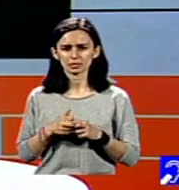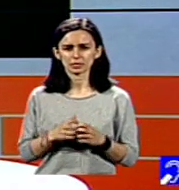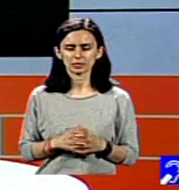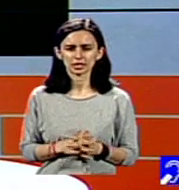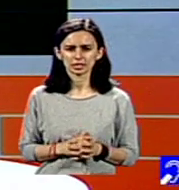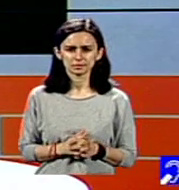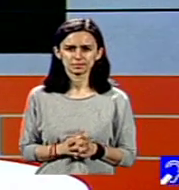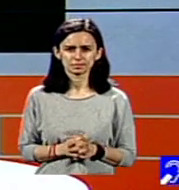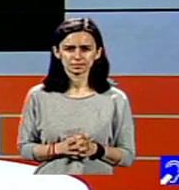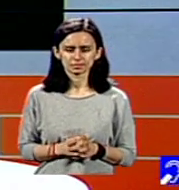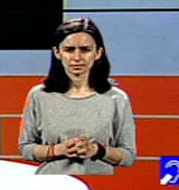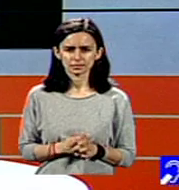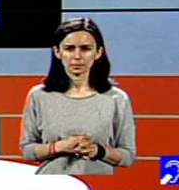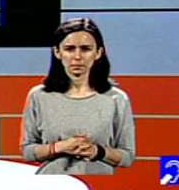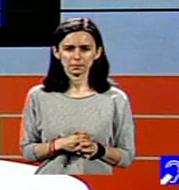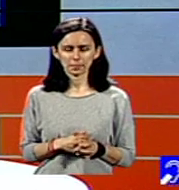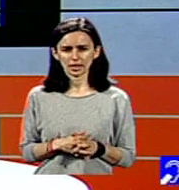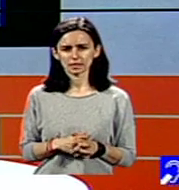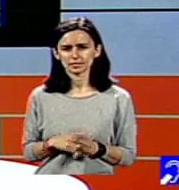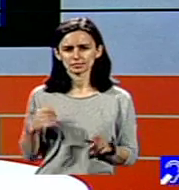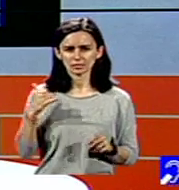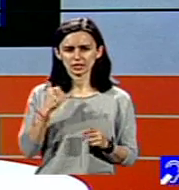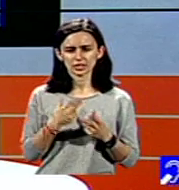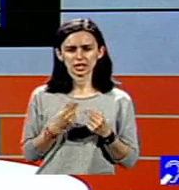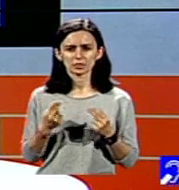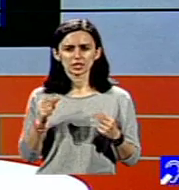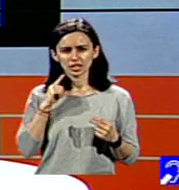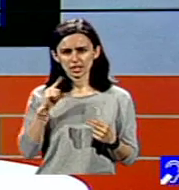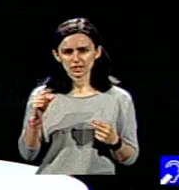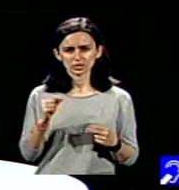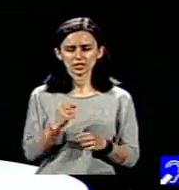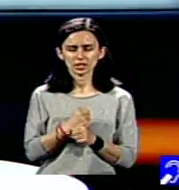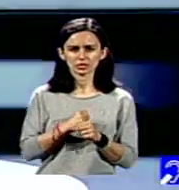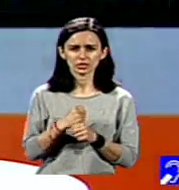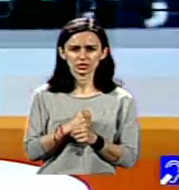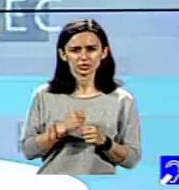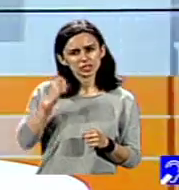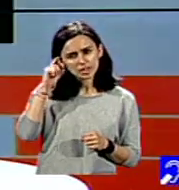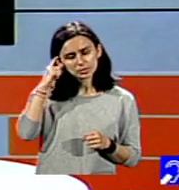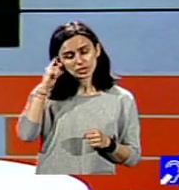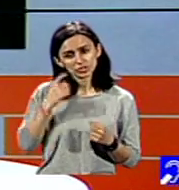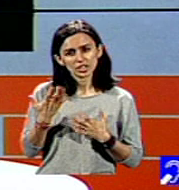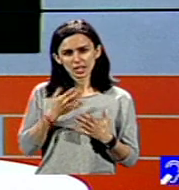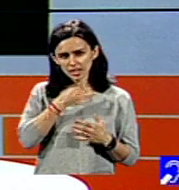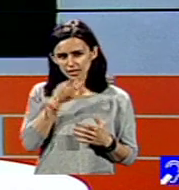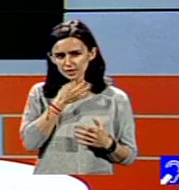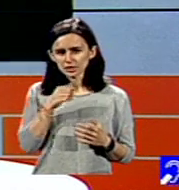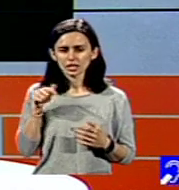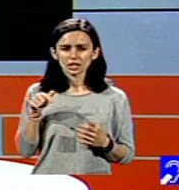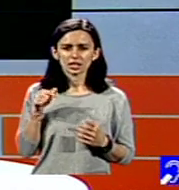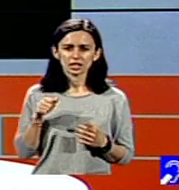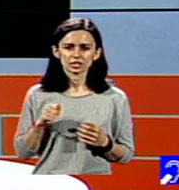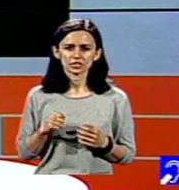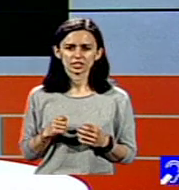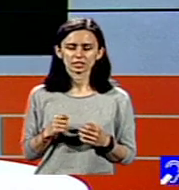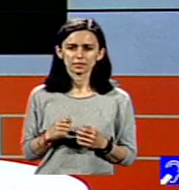și îmi cer scuze că te întrerup, trebuie să spunem acest lucru, vin multe rezultate ale unor studii din zona psihologiei care spun că acel celebru time